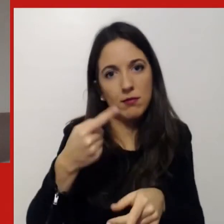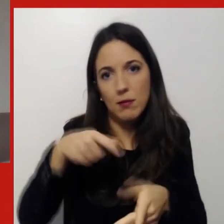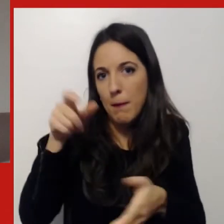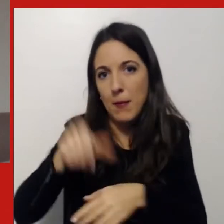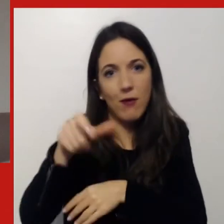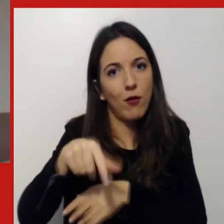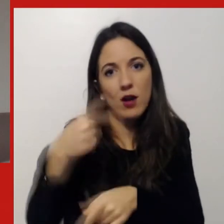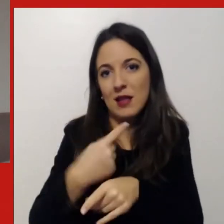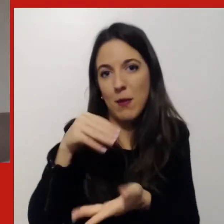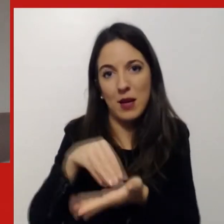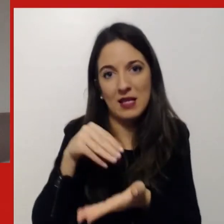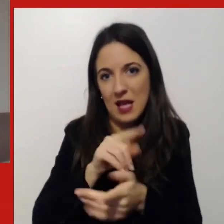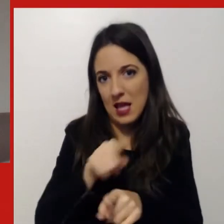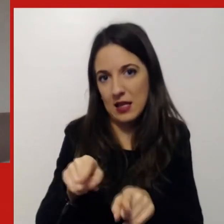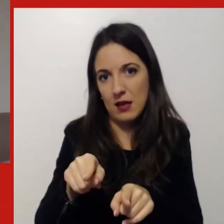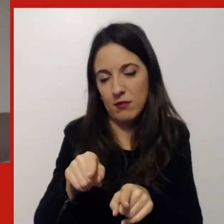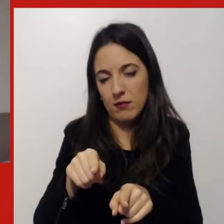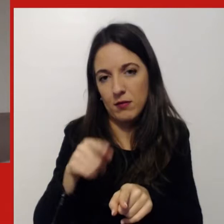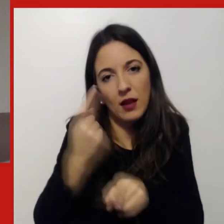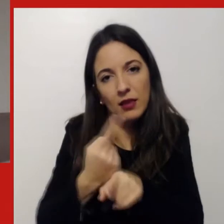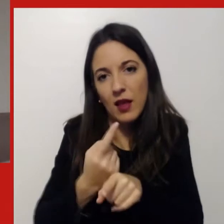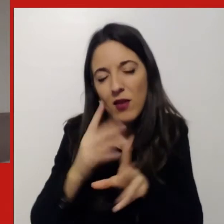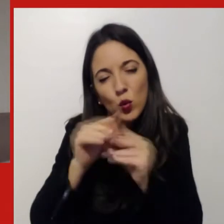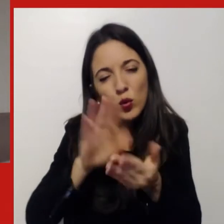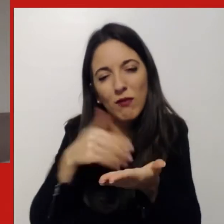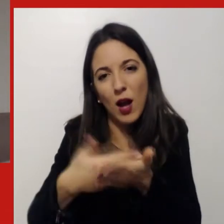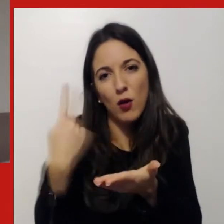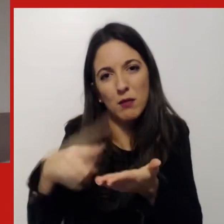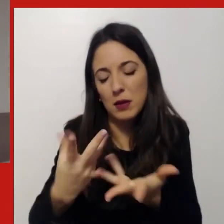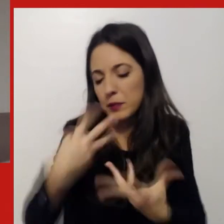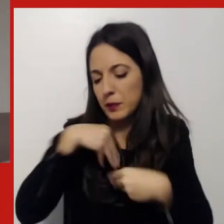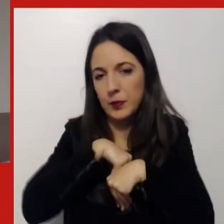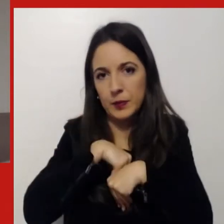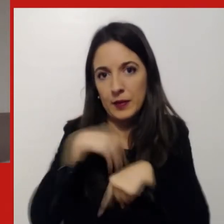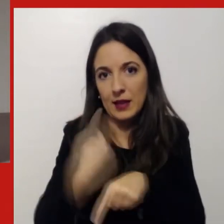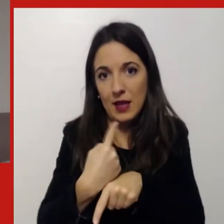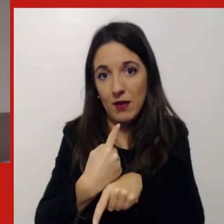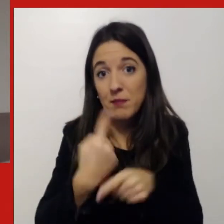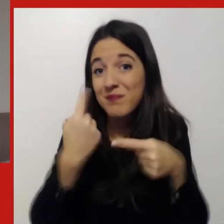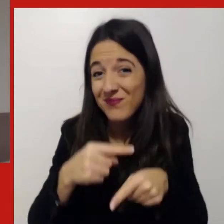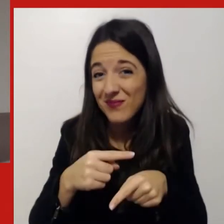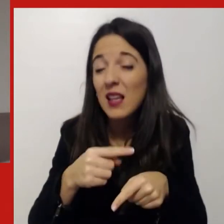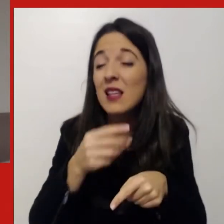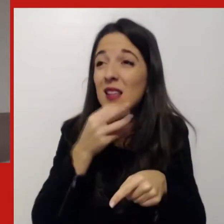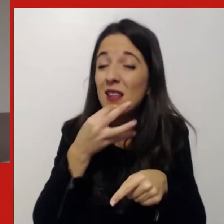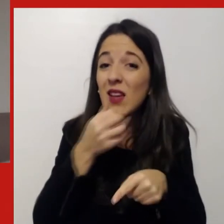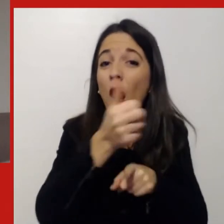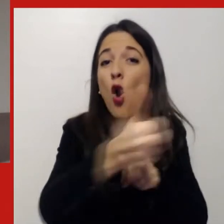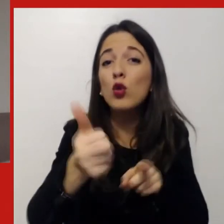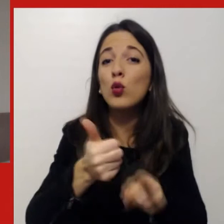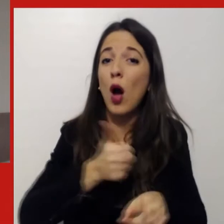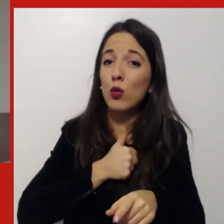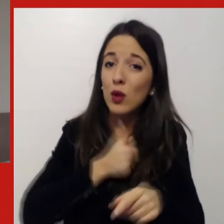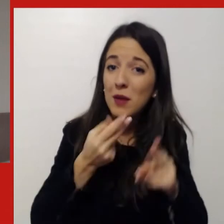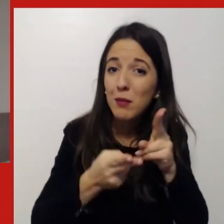modello secondo me offre a noi stessi, alle nostre persone una maggiore autonomia, un maggior investimento anche sulla nostra vita privata fuori dall